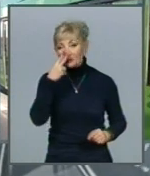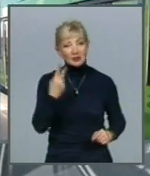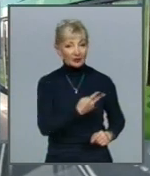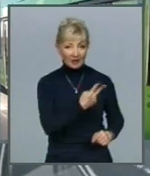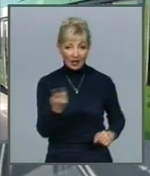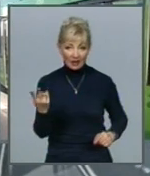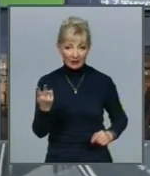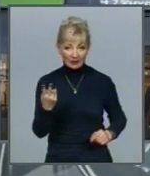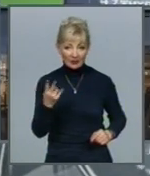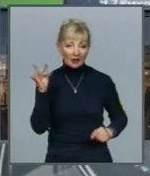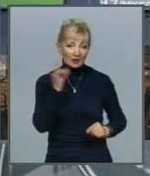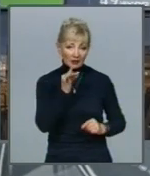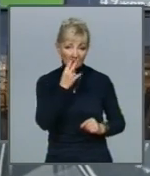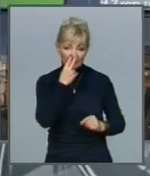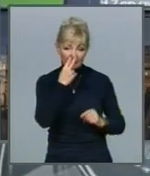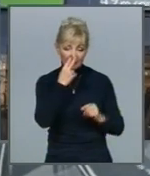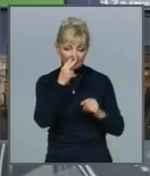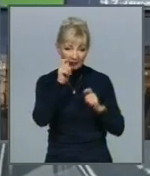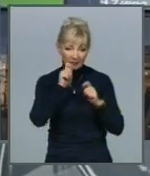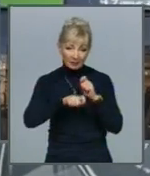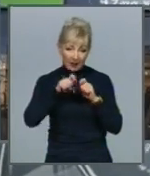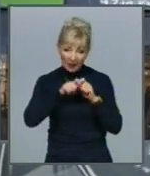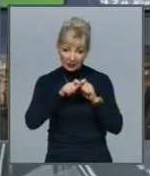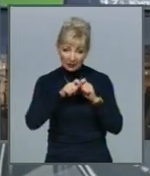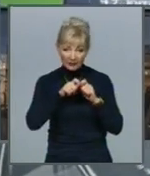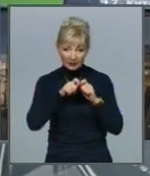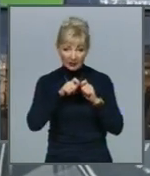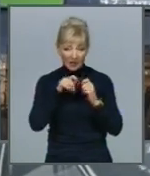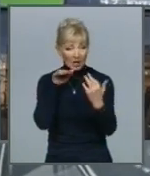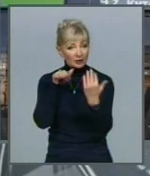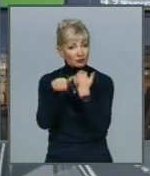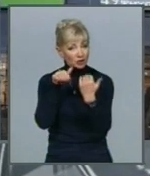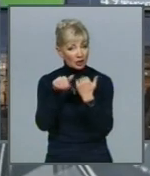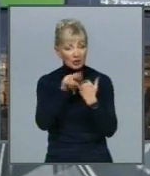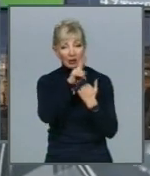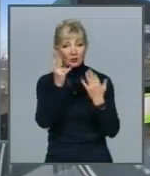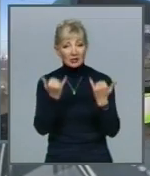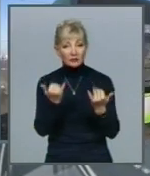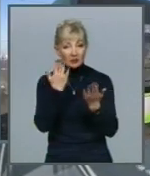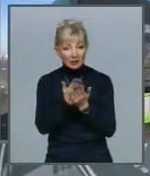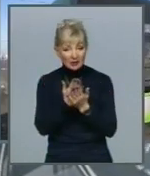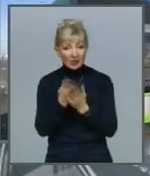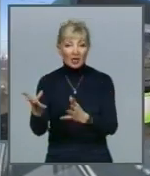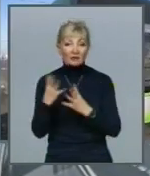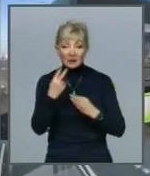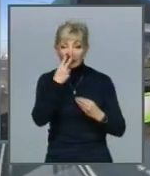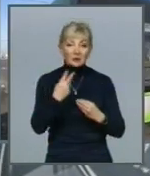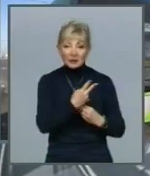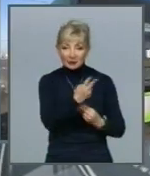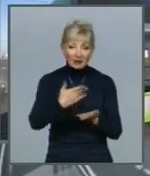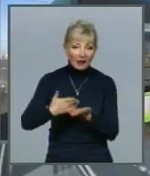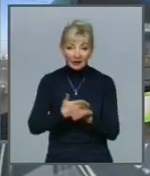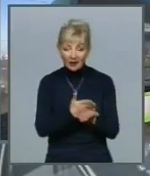і проаналізували движення, яке сьогодні существує, полністю посмотріли логистику цього